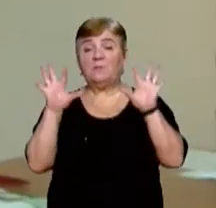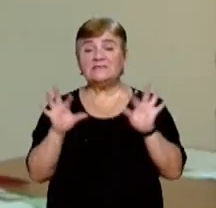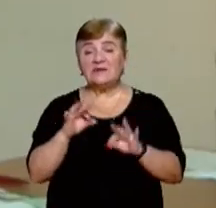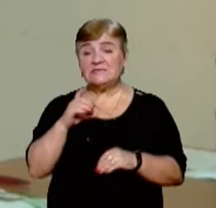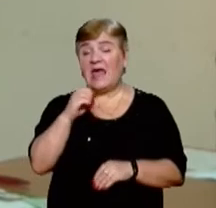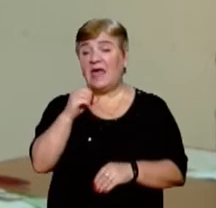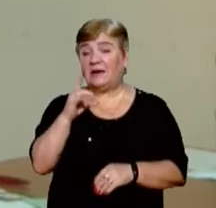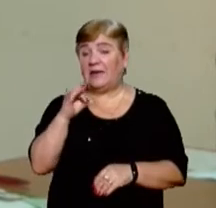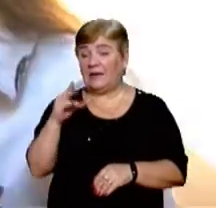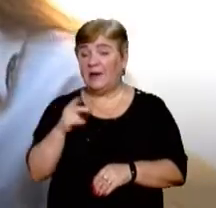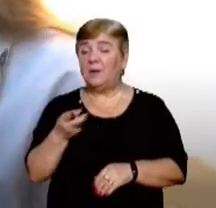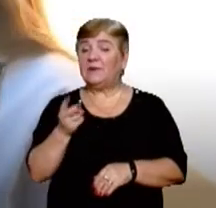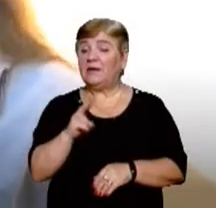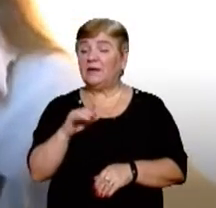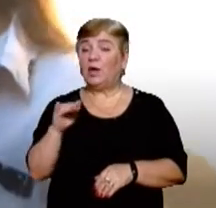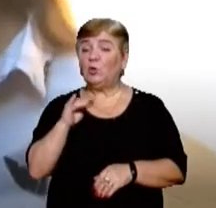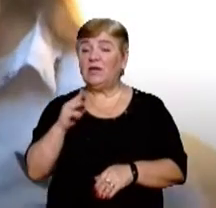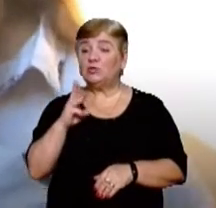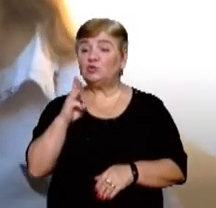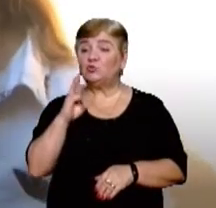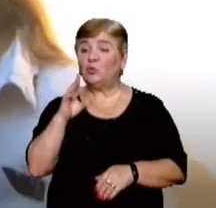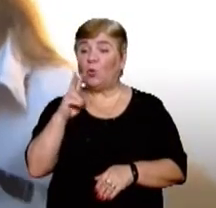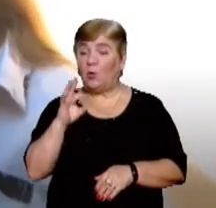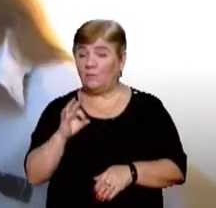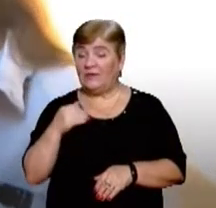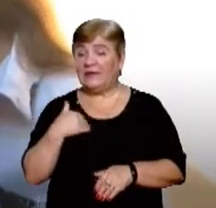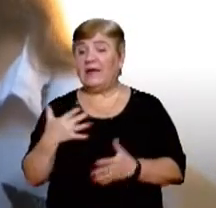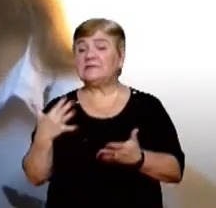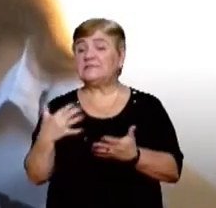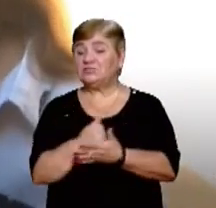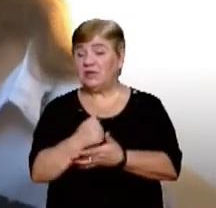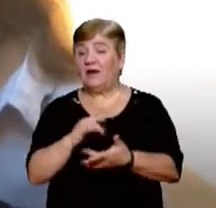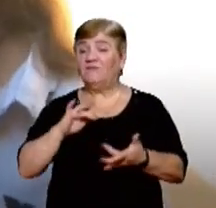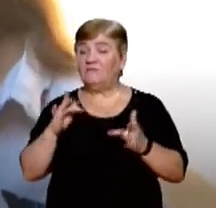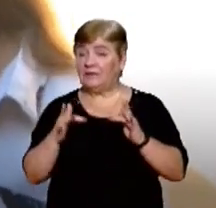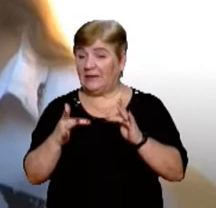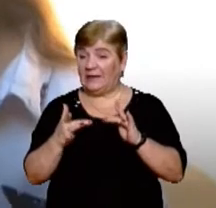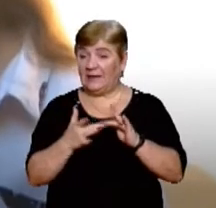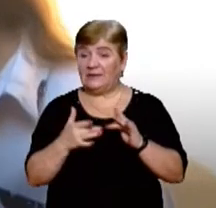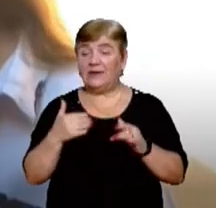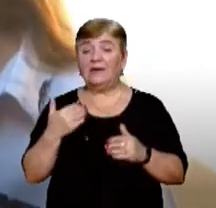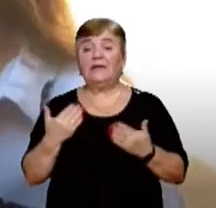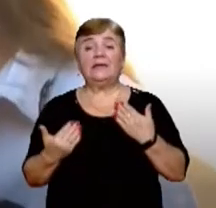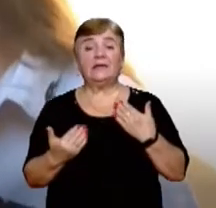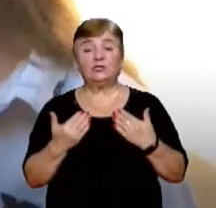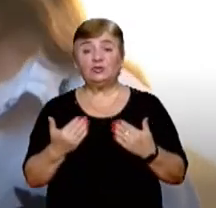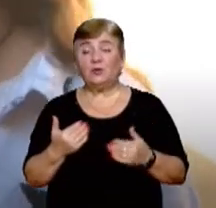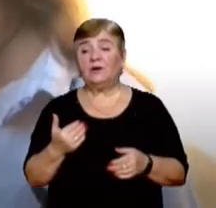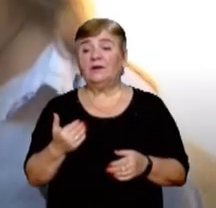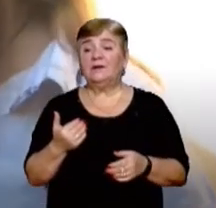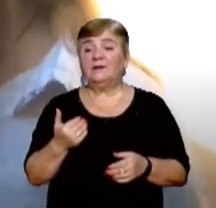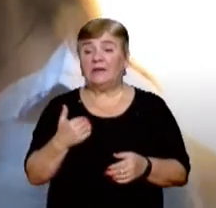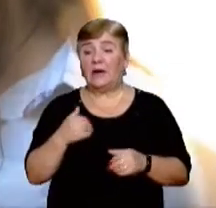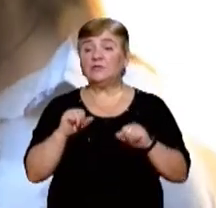приїхала з Хуста Юлія Шутко. Я шукала його в інтернеті, цей заклад, я його знайшла і я вирішила, що